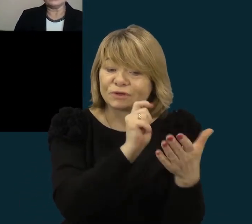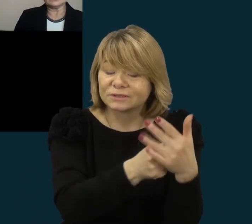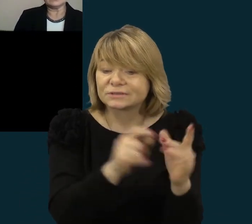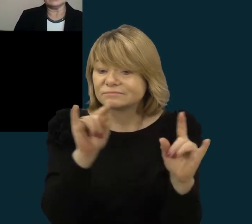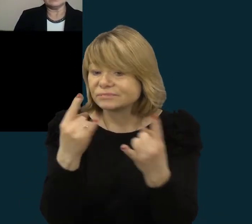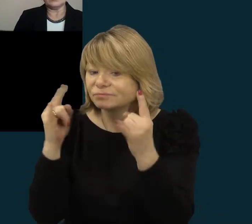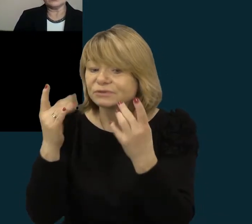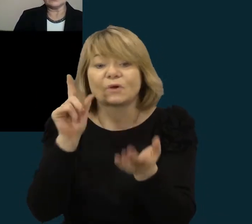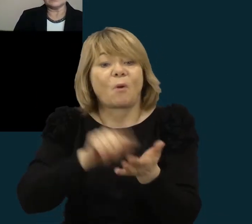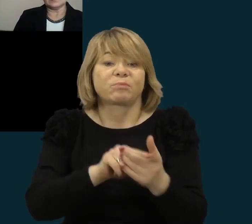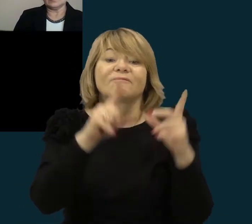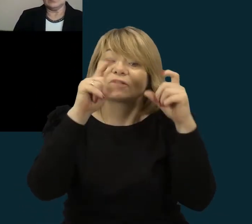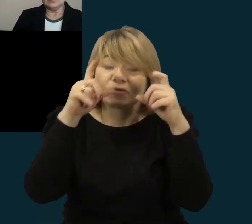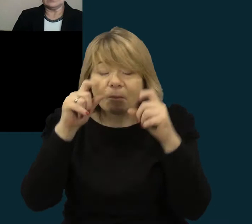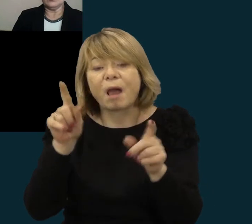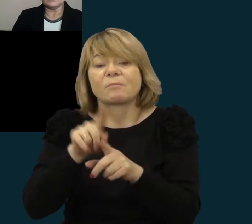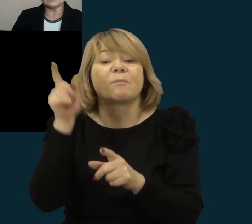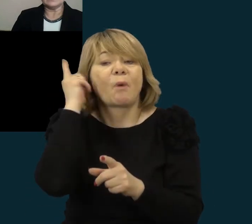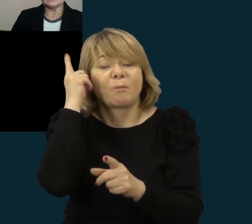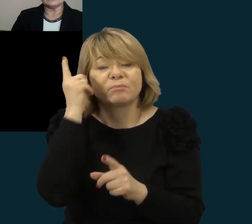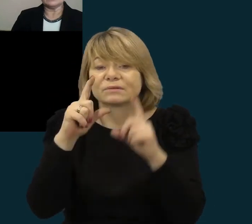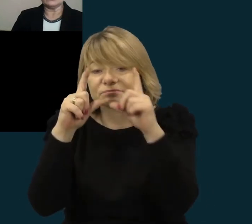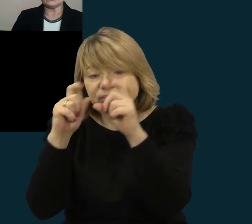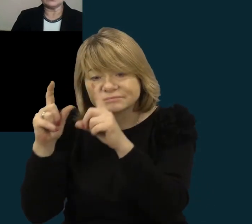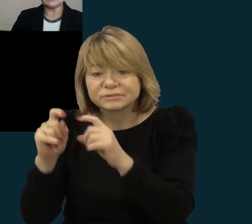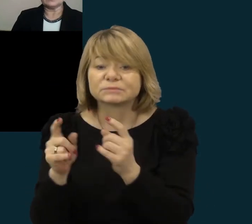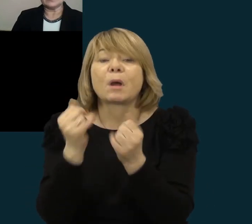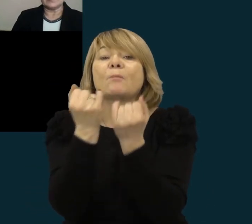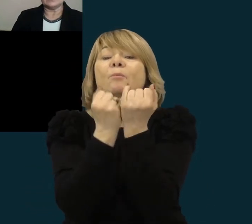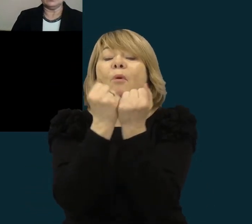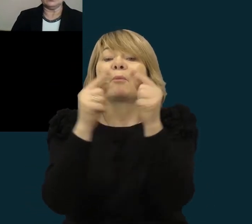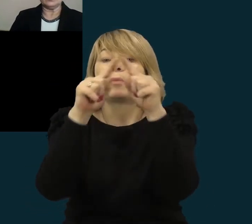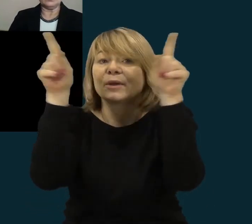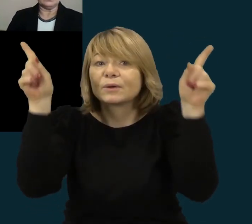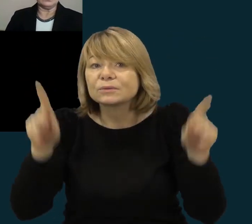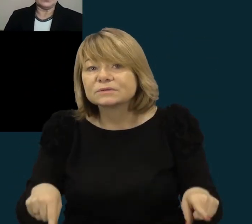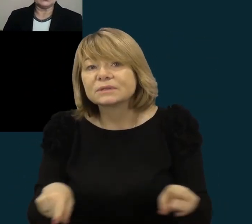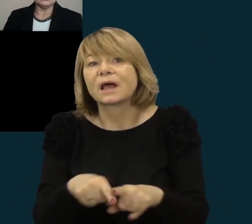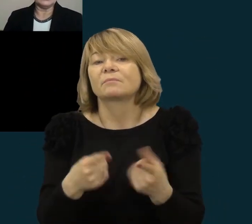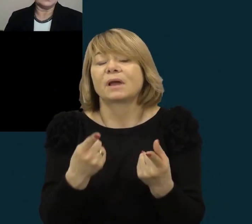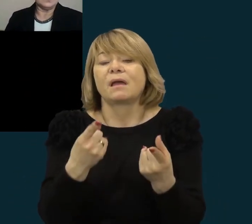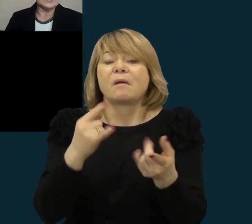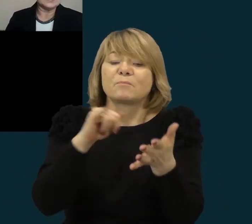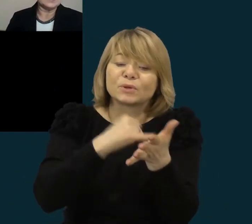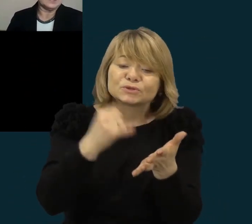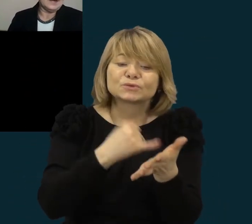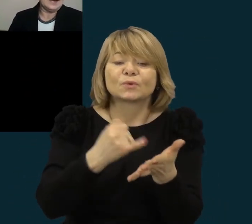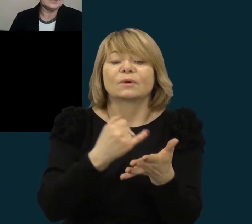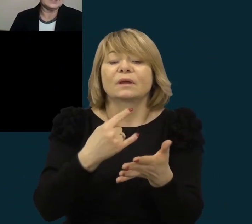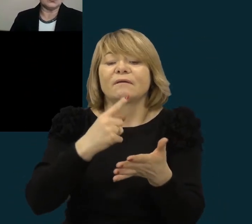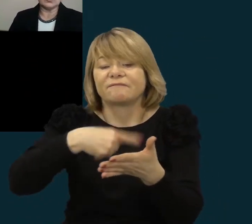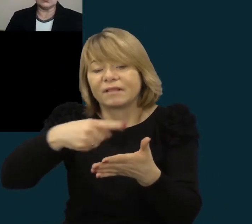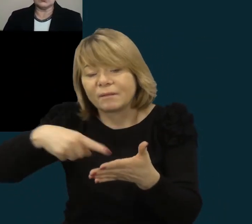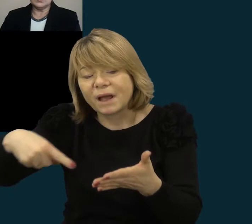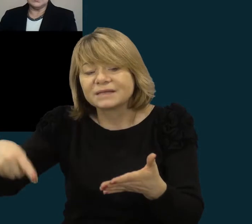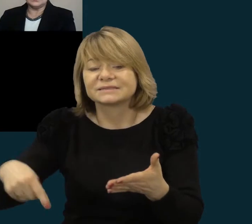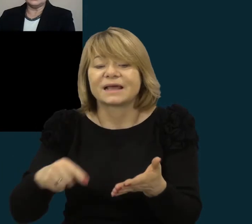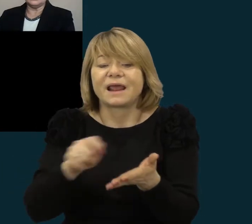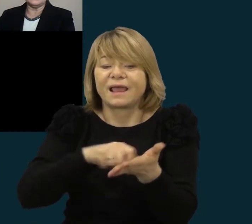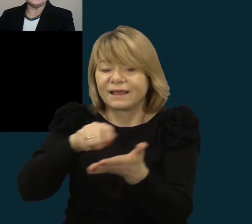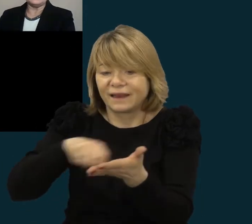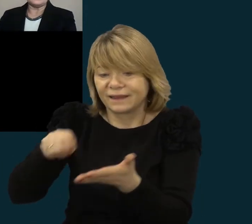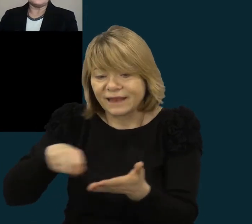operiaus lapus, buvo reikalingi užduoties pristatymui vieštukai, pamasteriai, kreidelės, nuotrūkų,